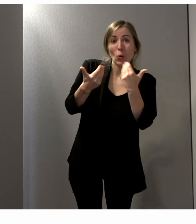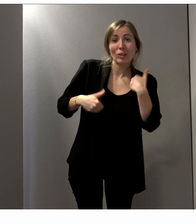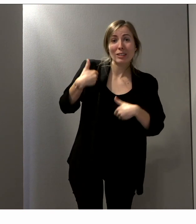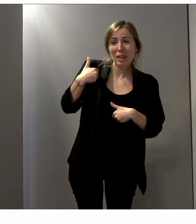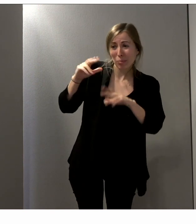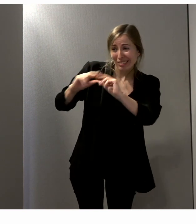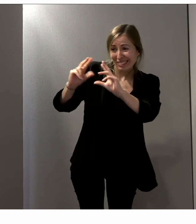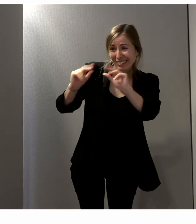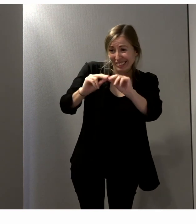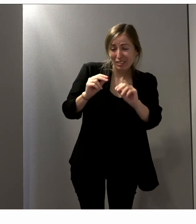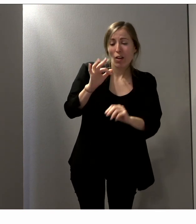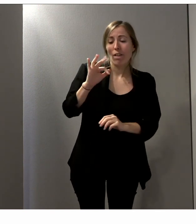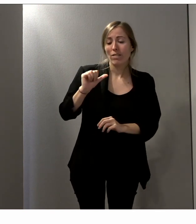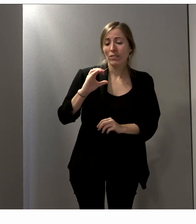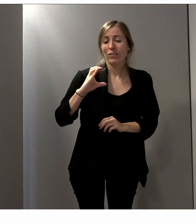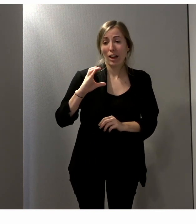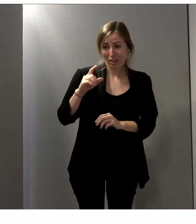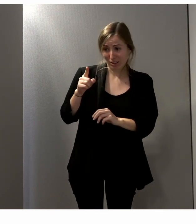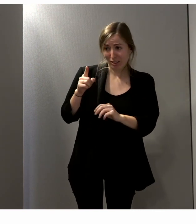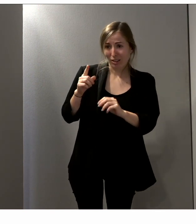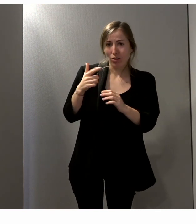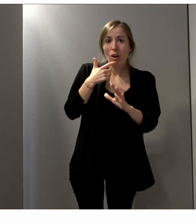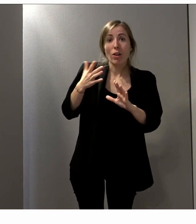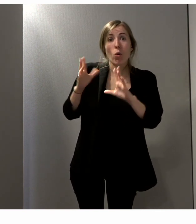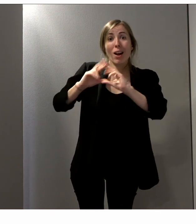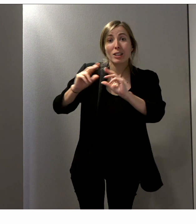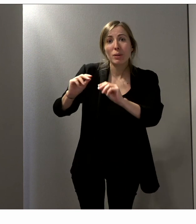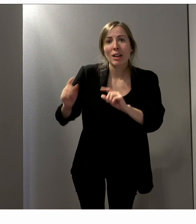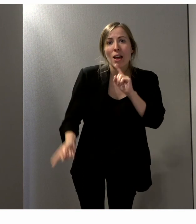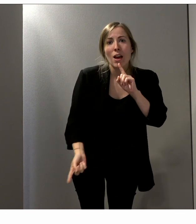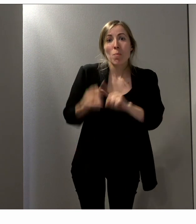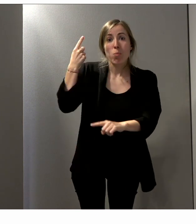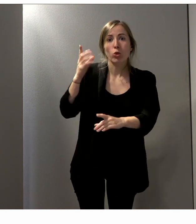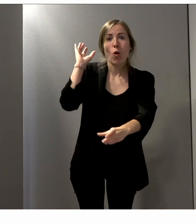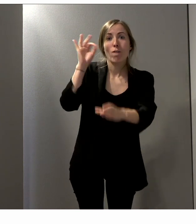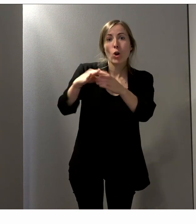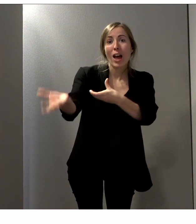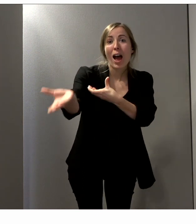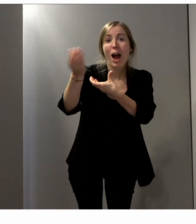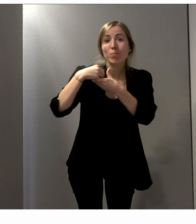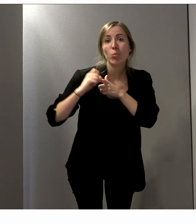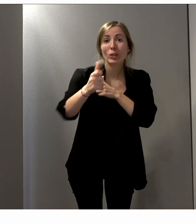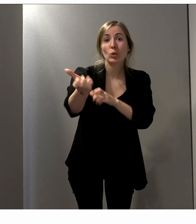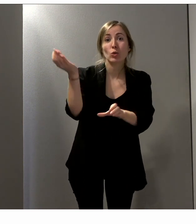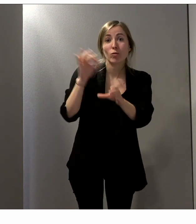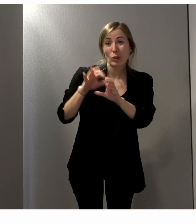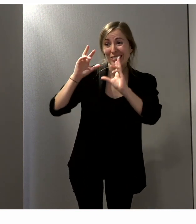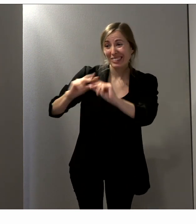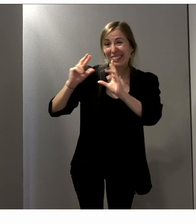handicap à quel point il était important de voter, de participer à ce processus électoral,